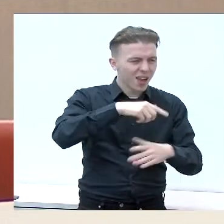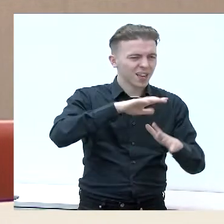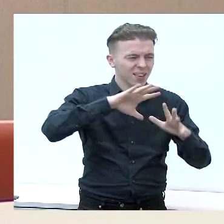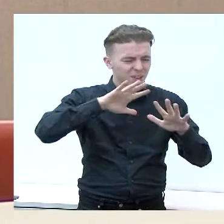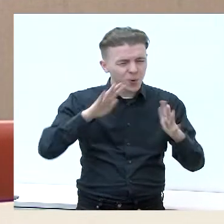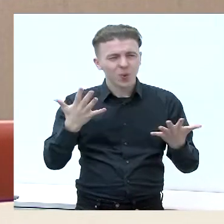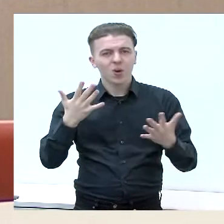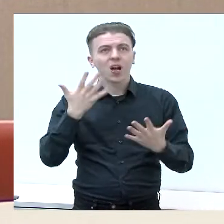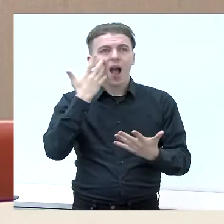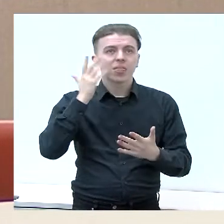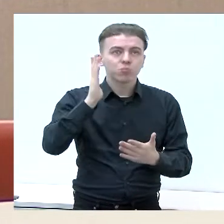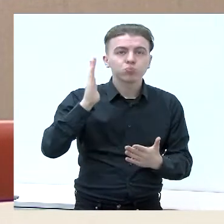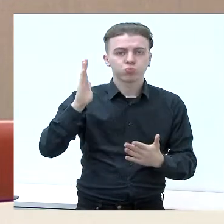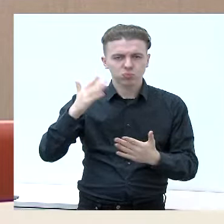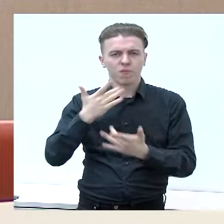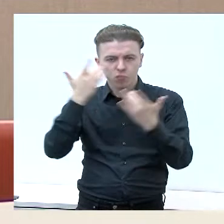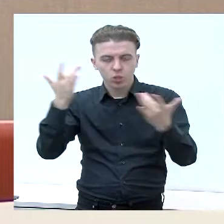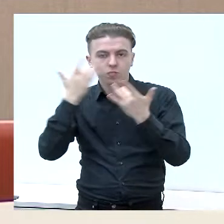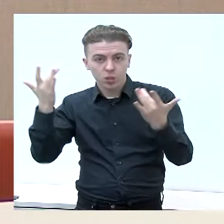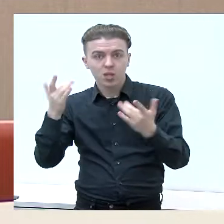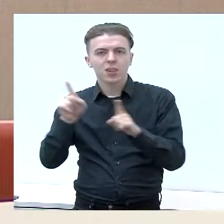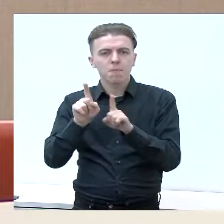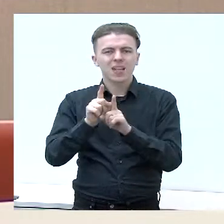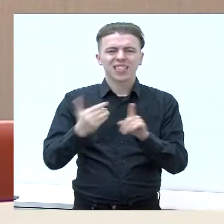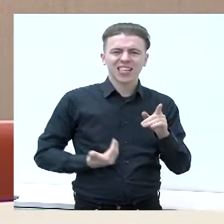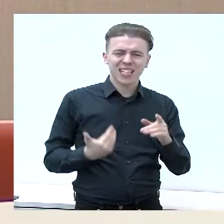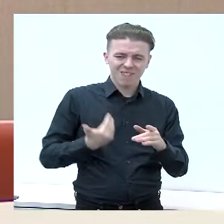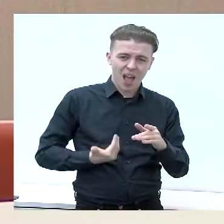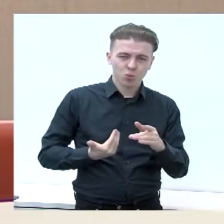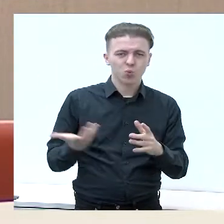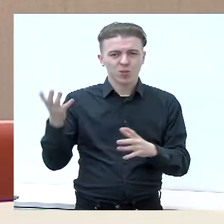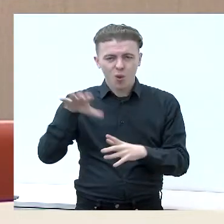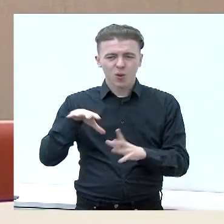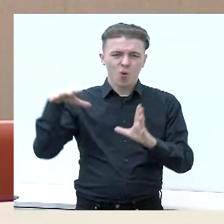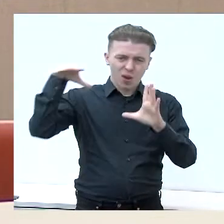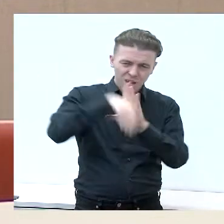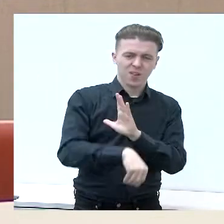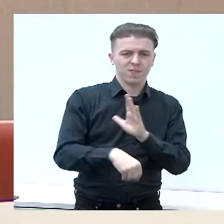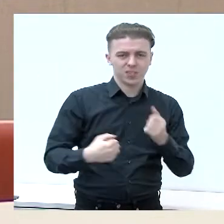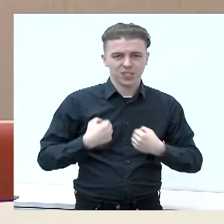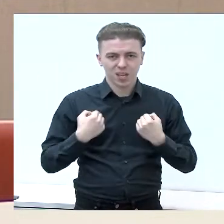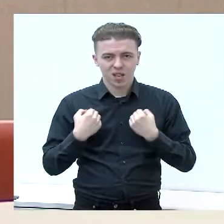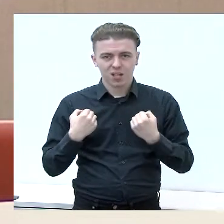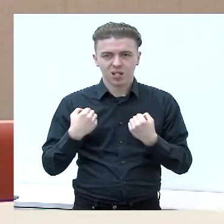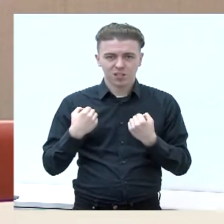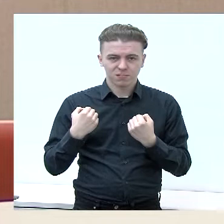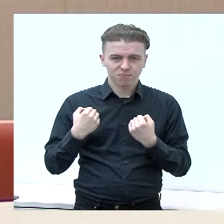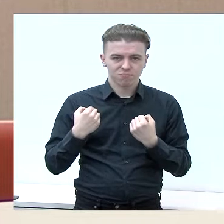stengsimės įtraukti kuo daugiau gyventojų, kad jie dalyvautų kaip